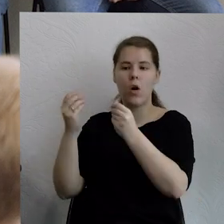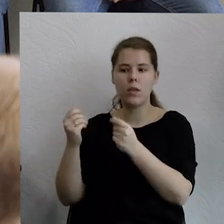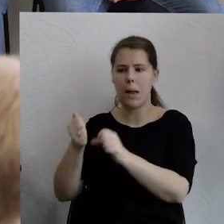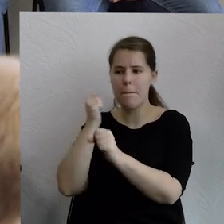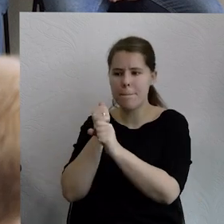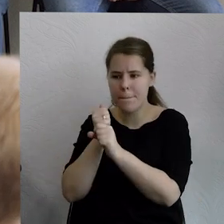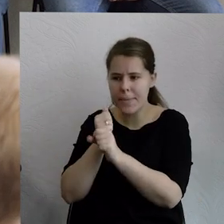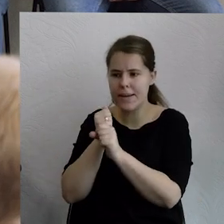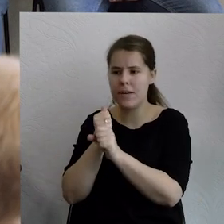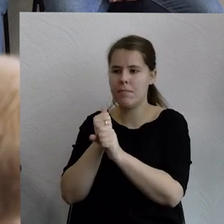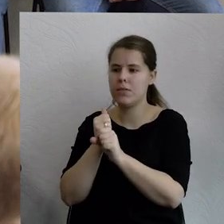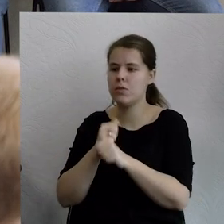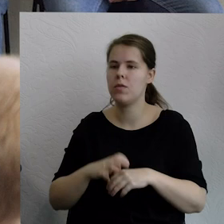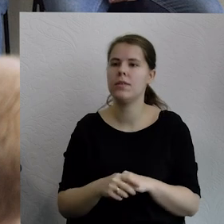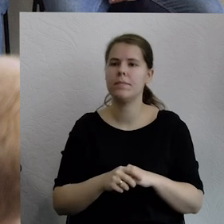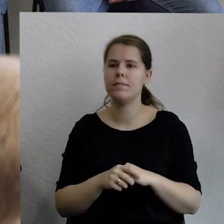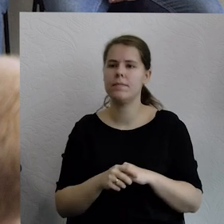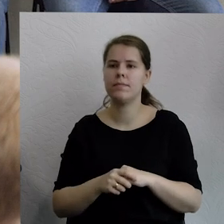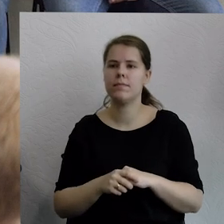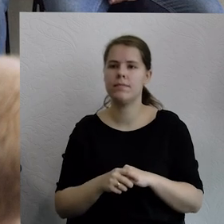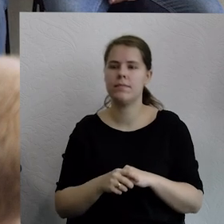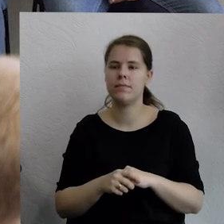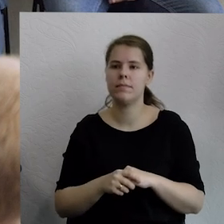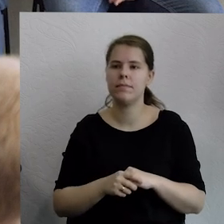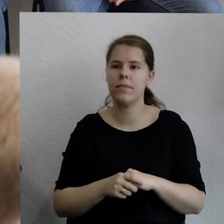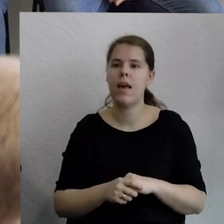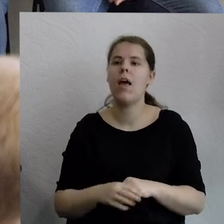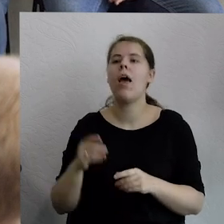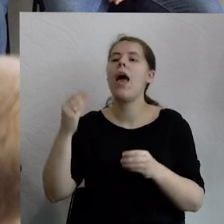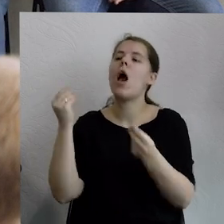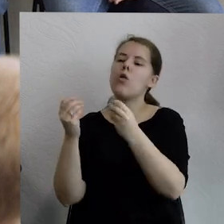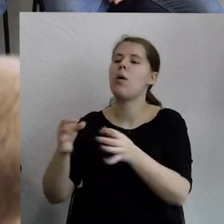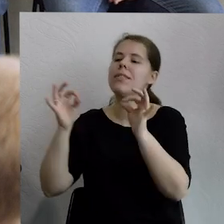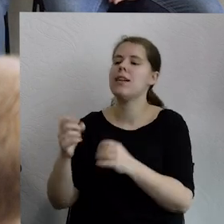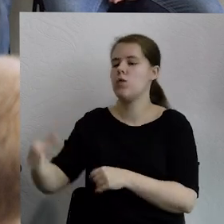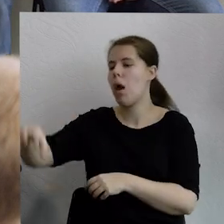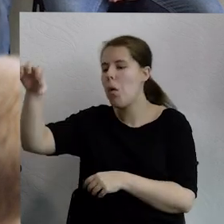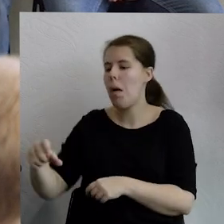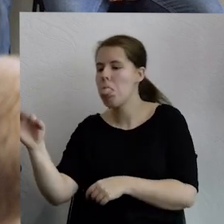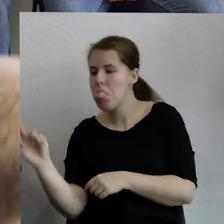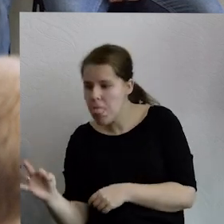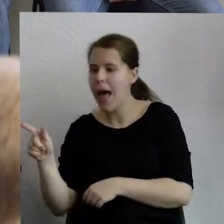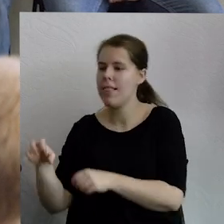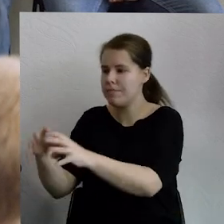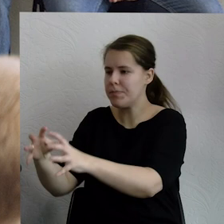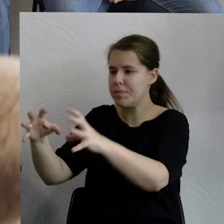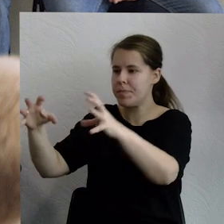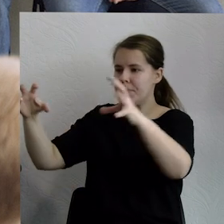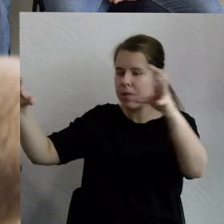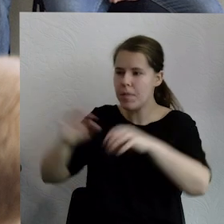się ich nazywa heterodoksyjnymi, prawda, ale będą oni wtedy mainstreamowymi, ci, którzy od ponad 50 lat rozwijają